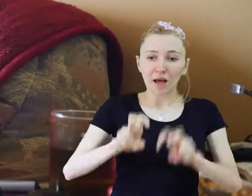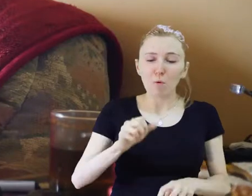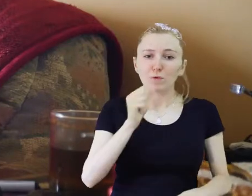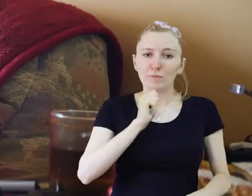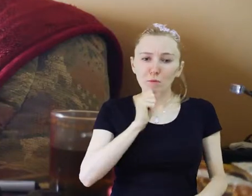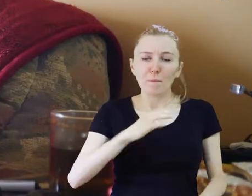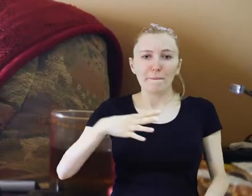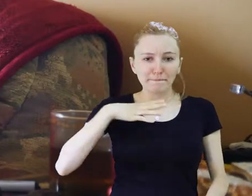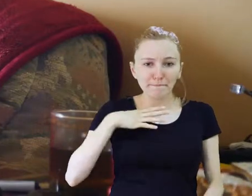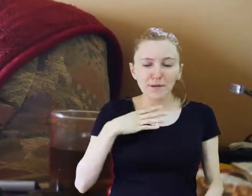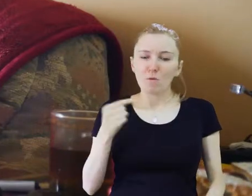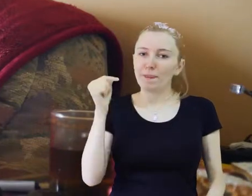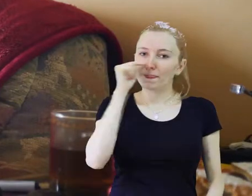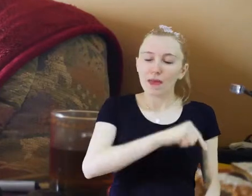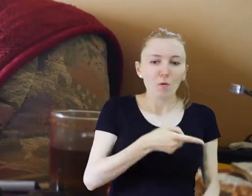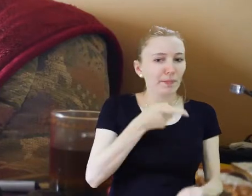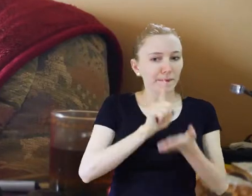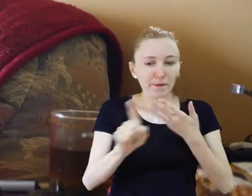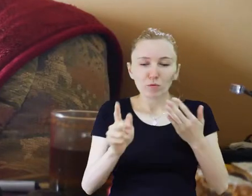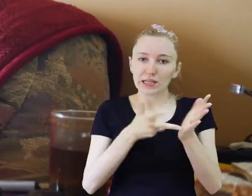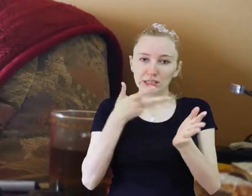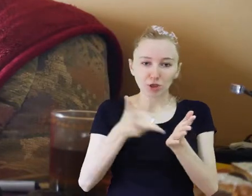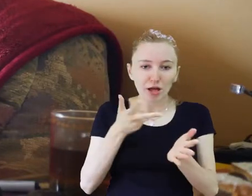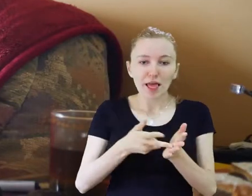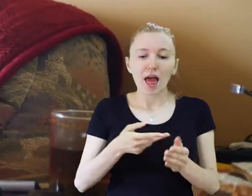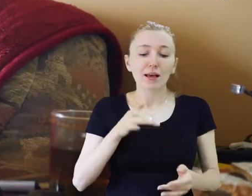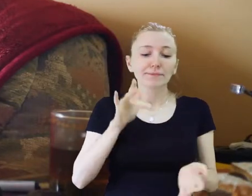natomiast mu to nie wychodziło.